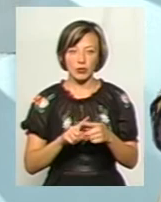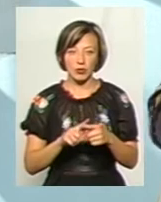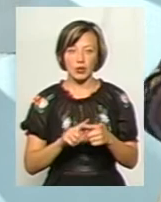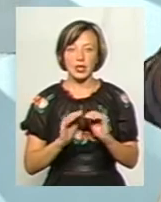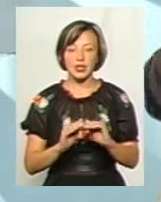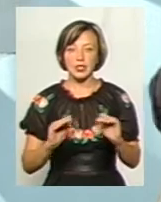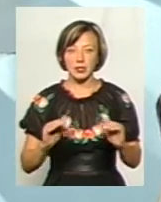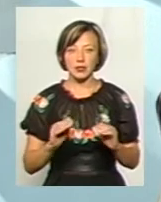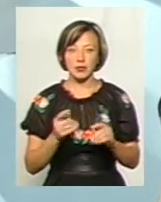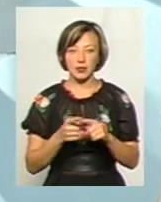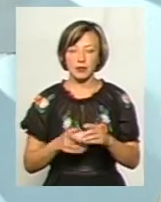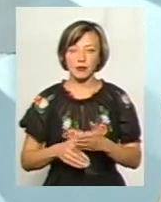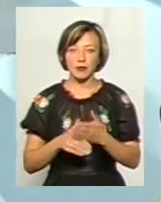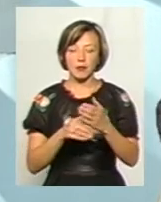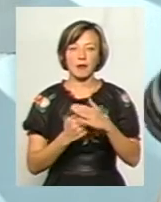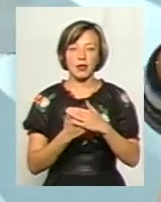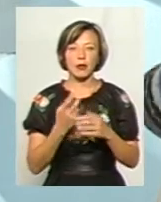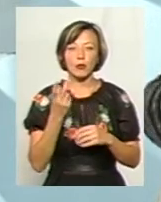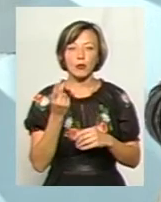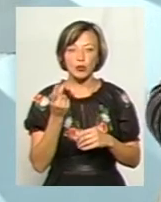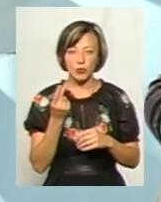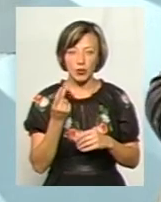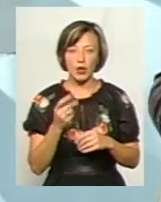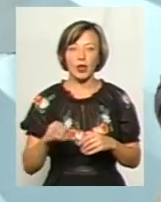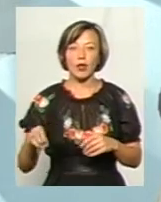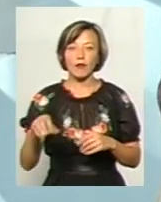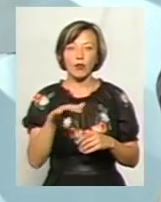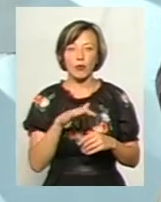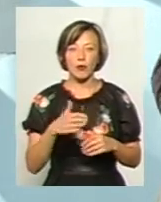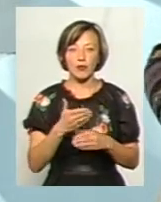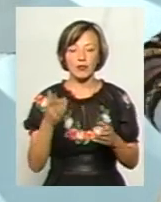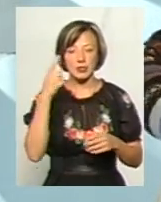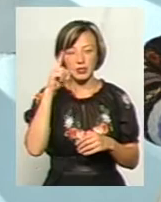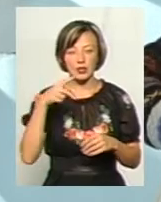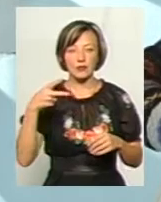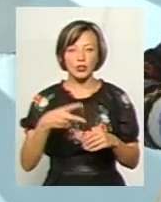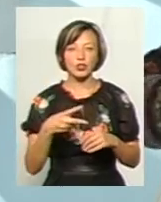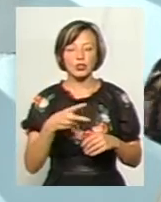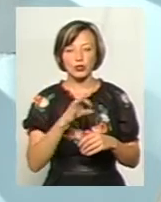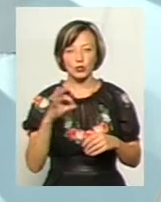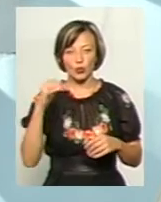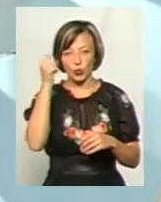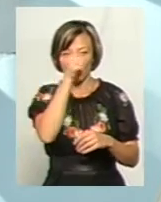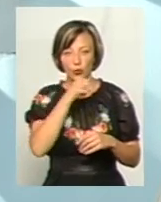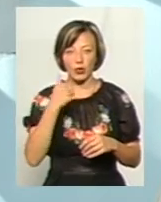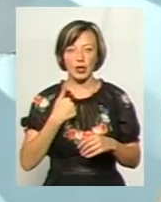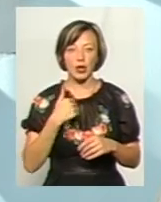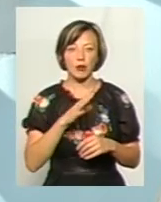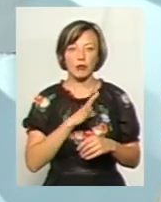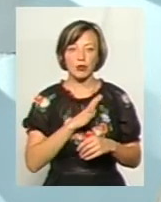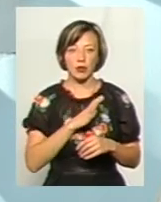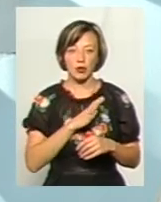І дитсадки, відповідно, також будуть давати цю базу. Це перше. А по-друге, за Європу. Ви знаєте, 2000 року ще я була з